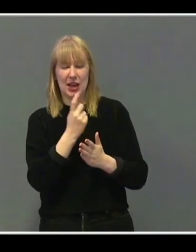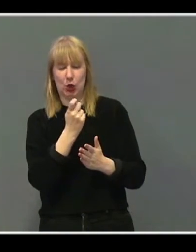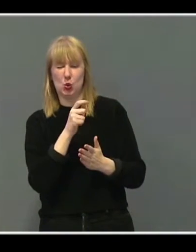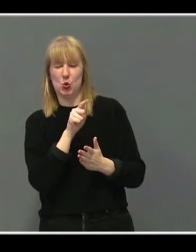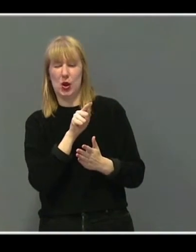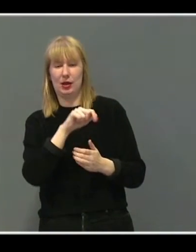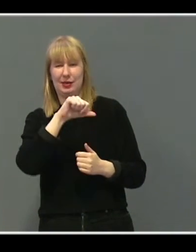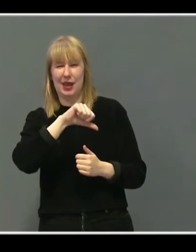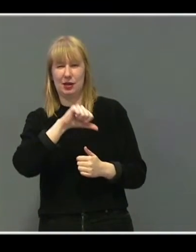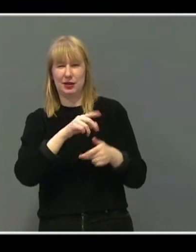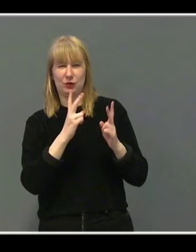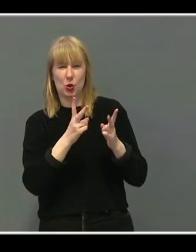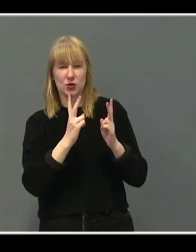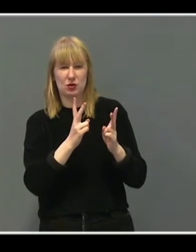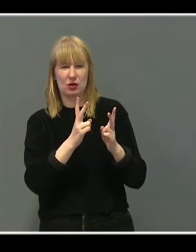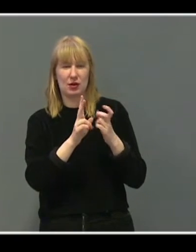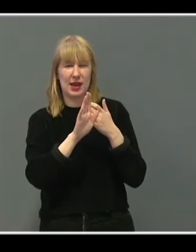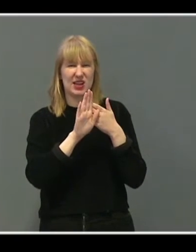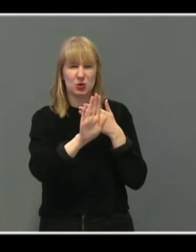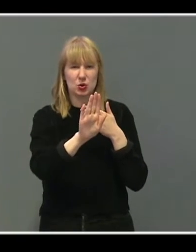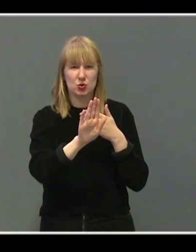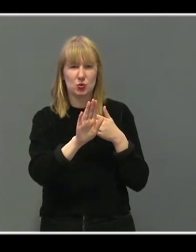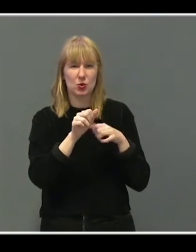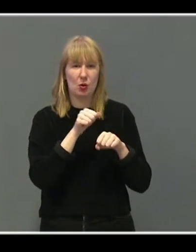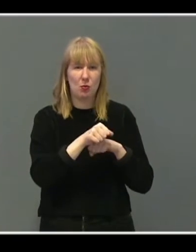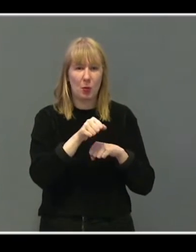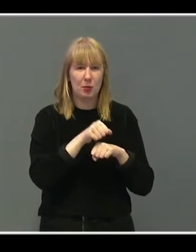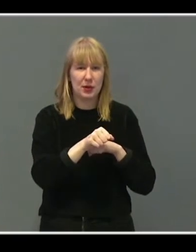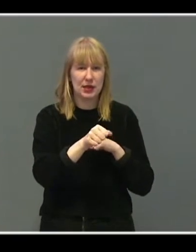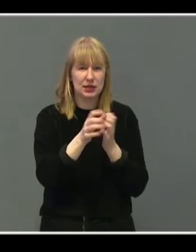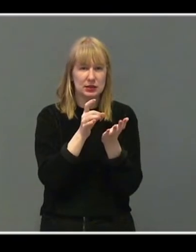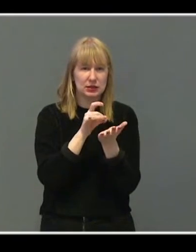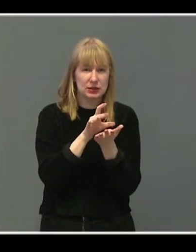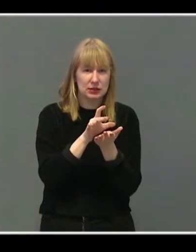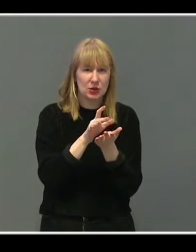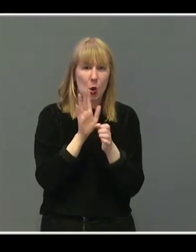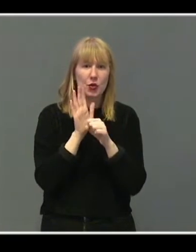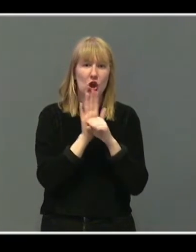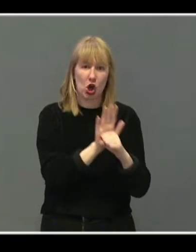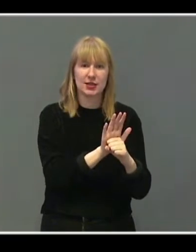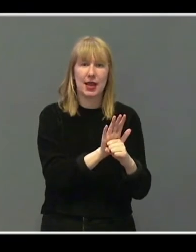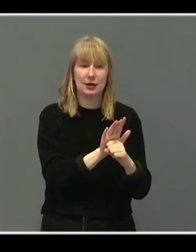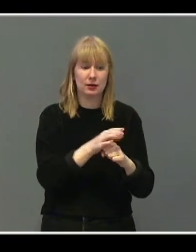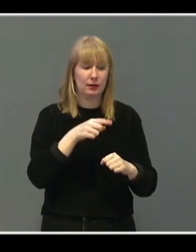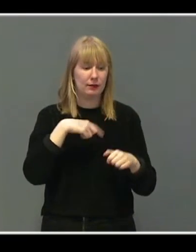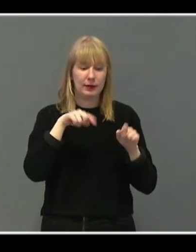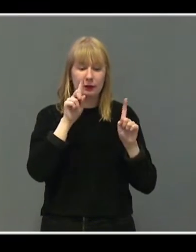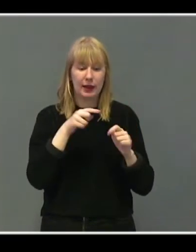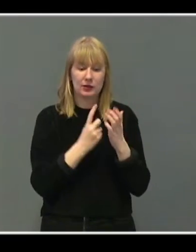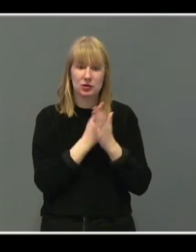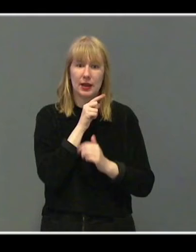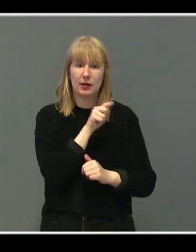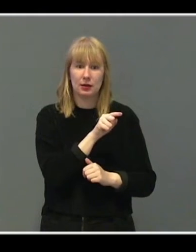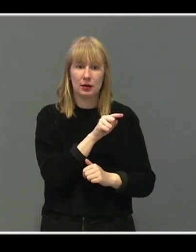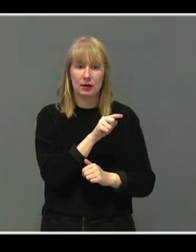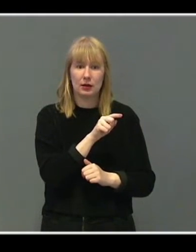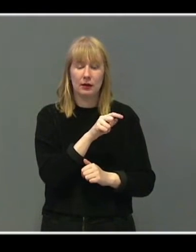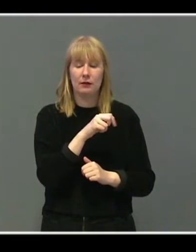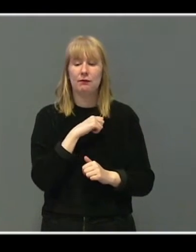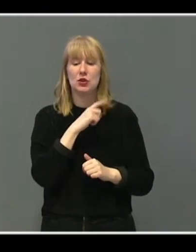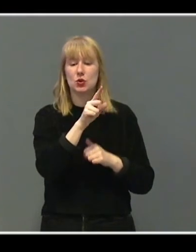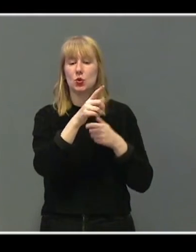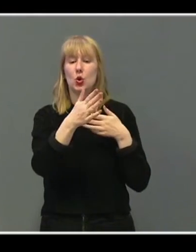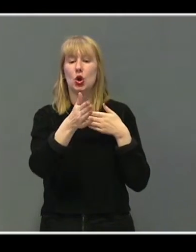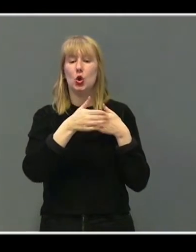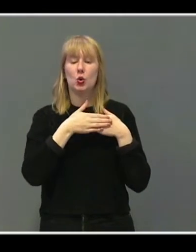der, med eksklusjon, med mobbing, med å få ikke snakke om trakassering, det vet vi. Og hvis du har lukket